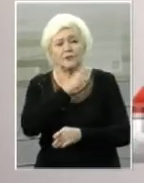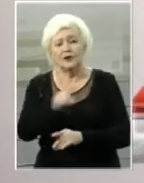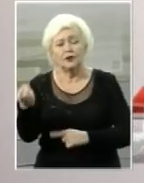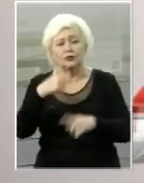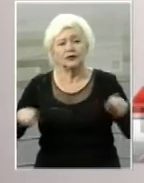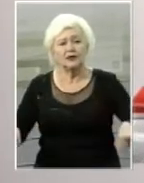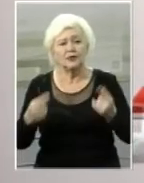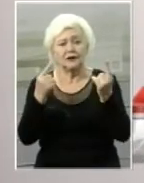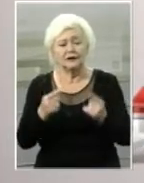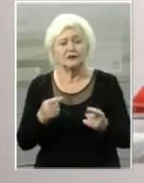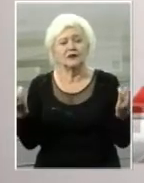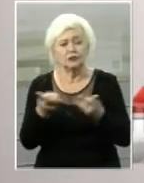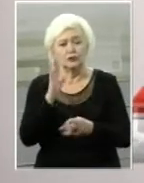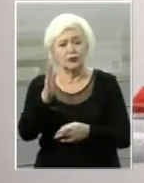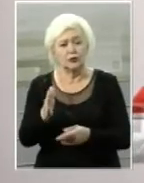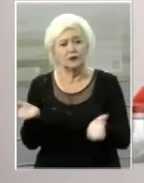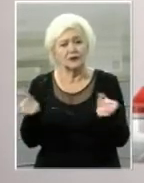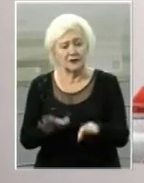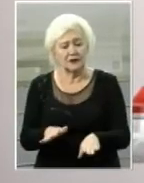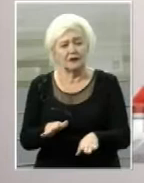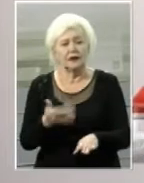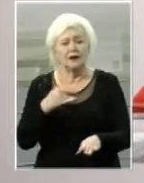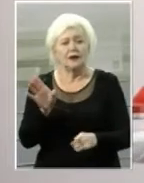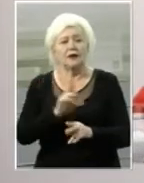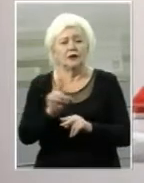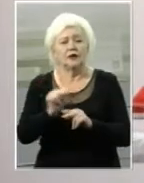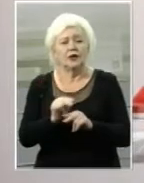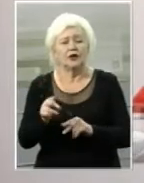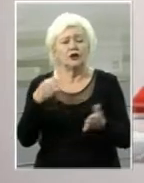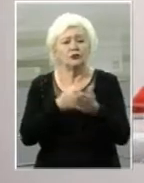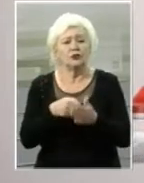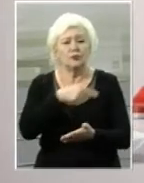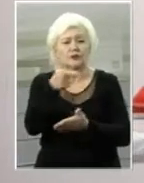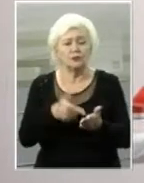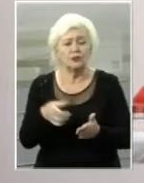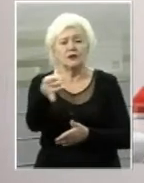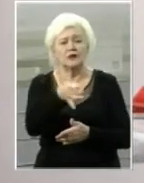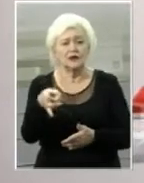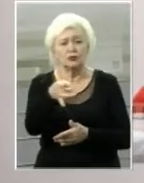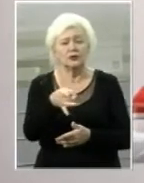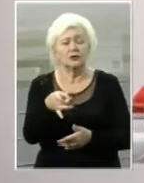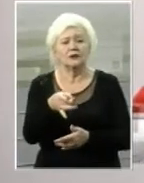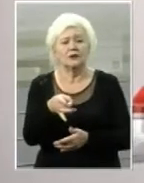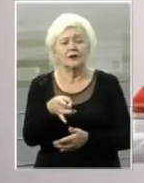де реабілістувалися. До обласної, до районної, до